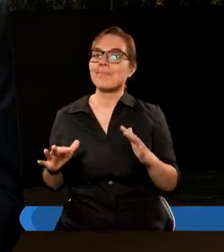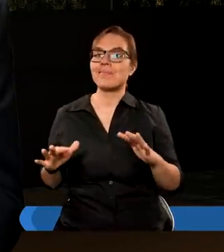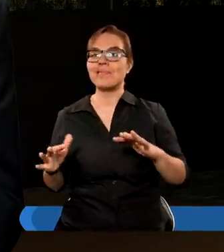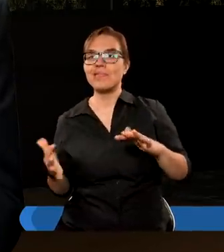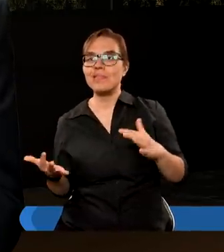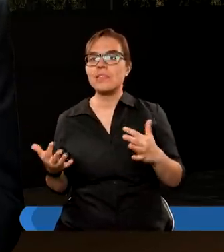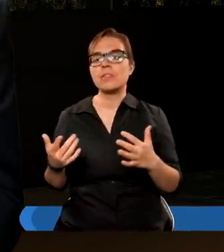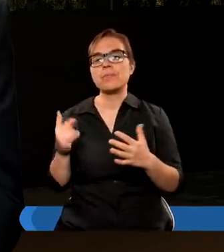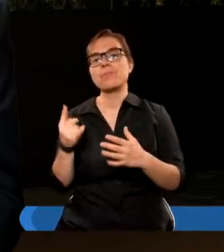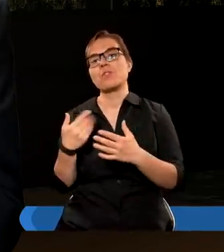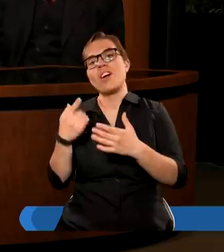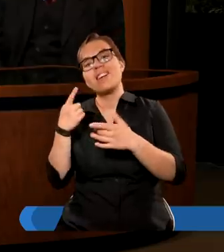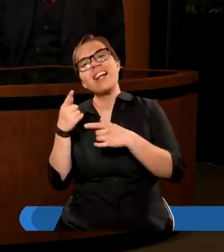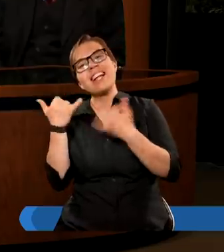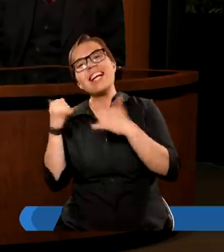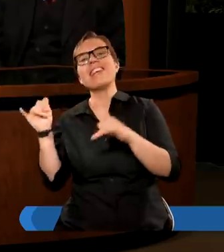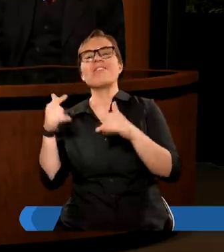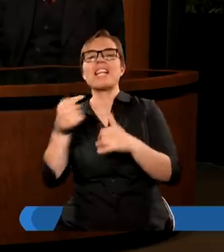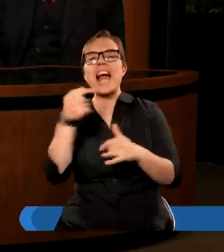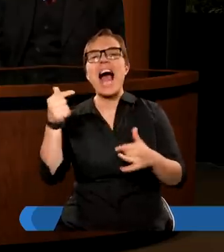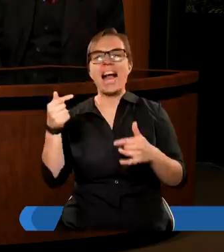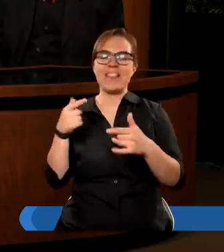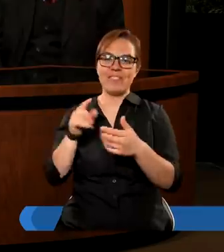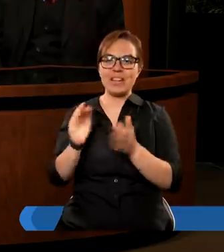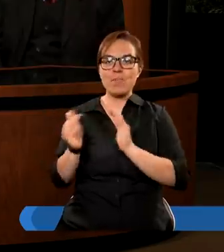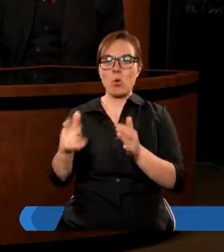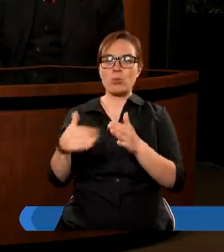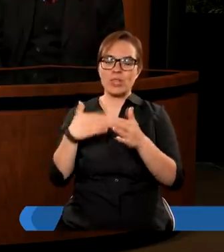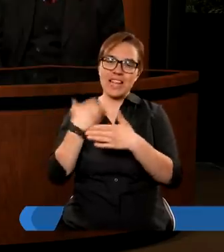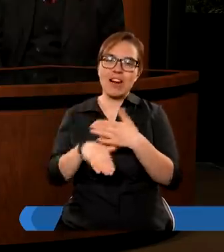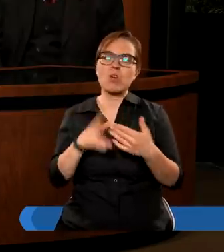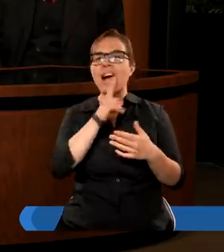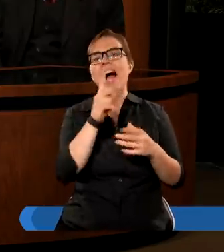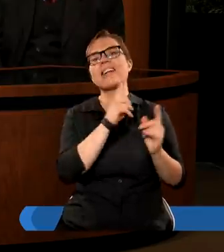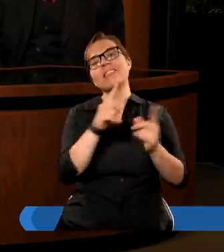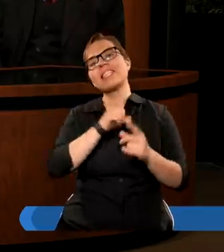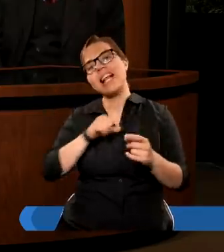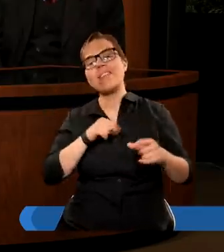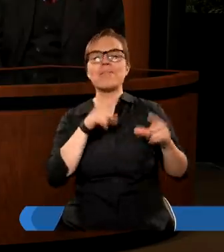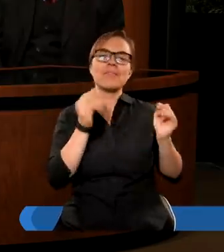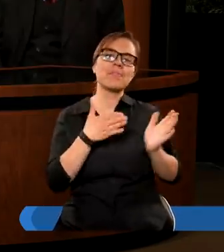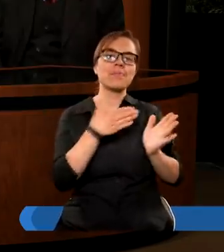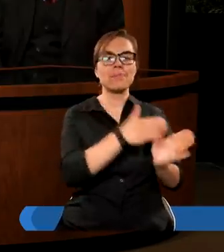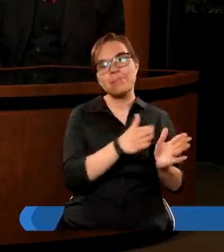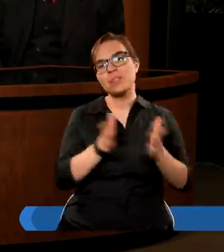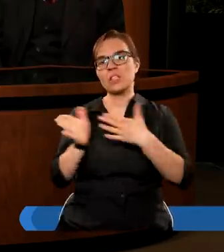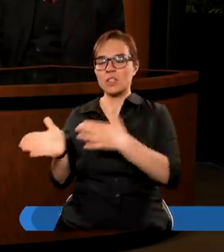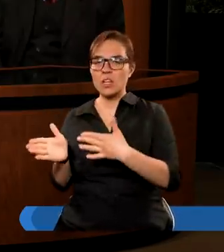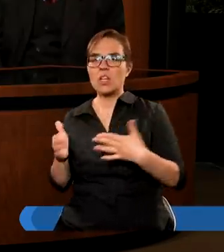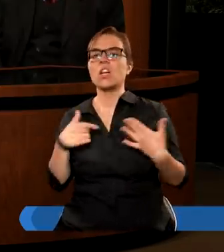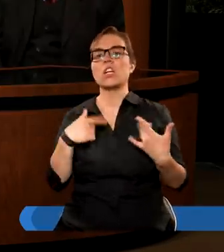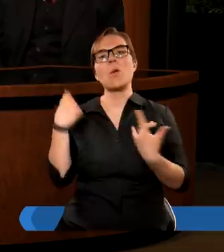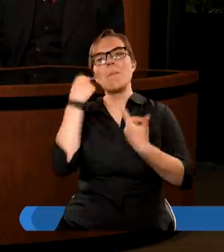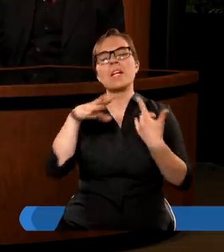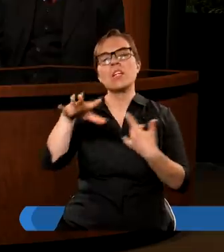wyrokiem. Ale o sądzie jeszcze powiemy. Na razie ta myśl o tym, żeby